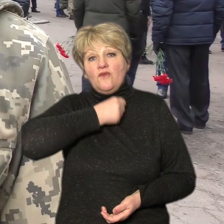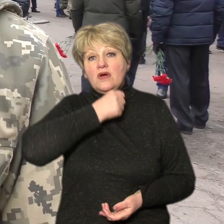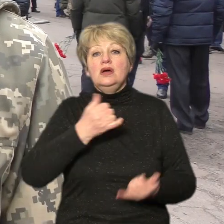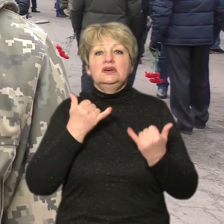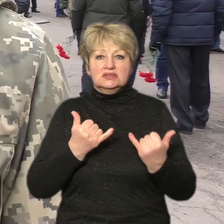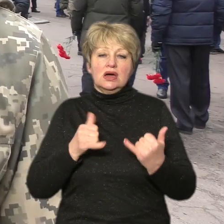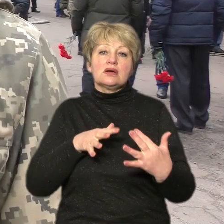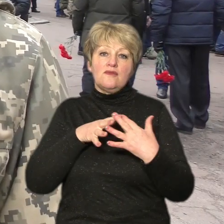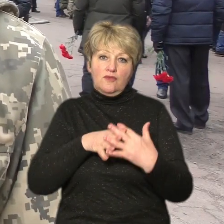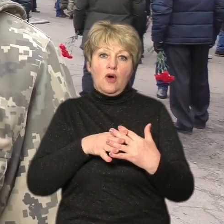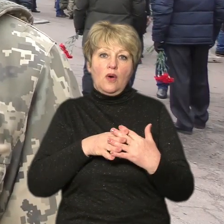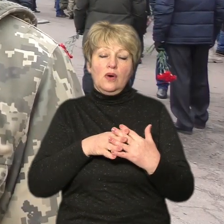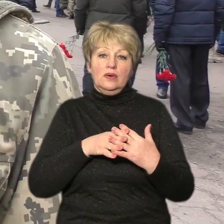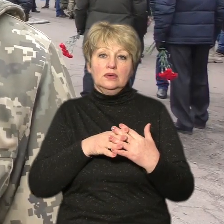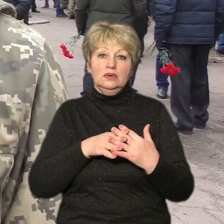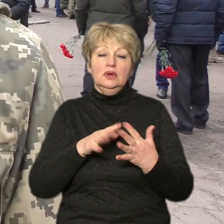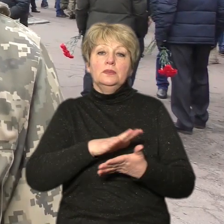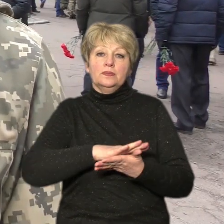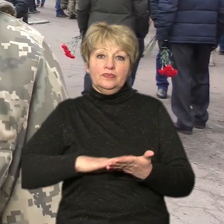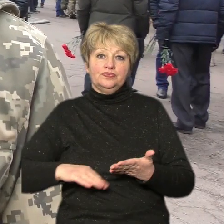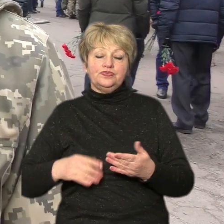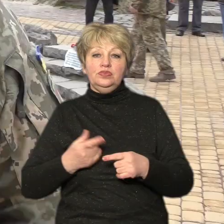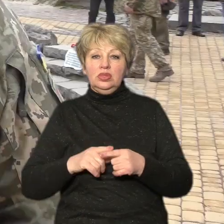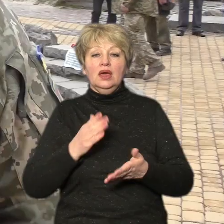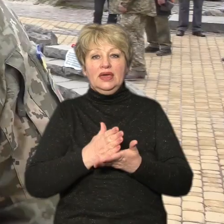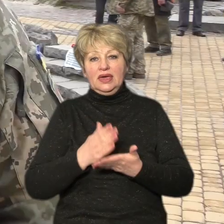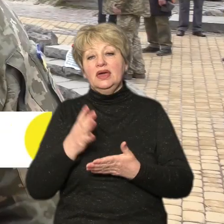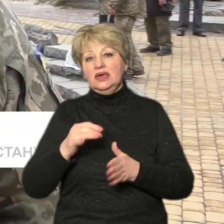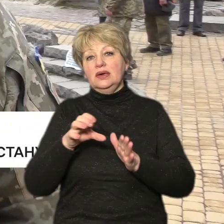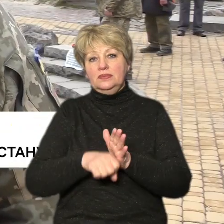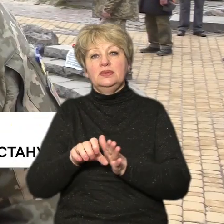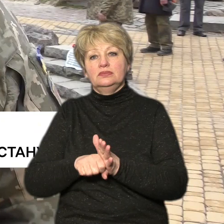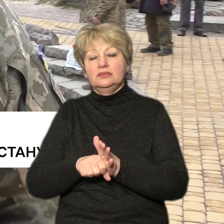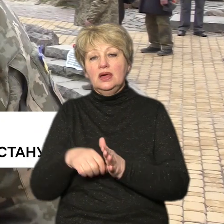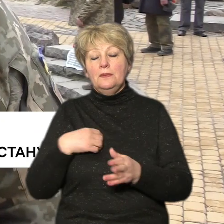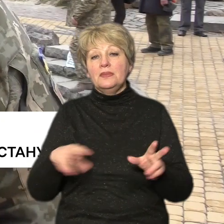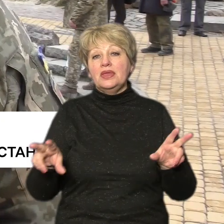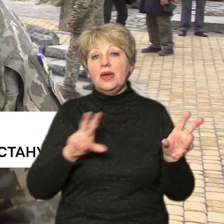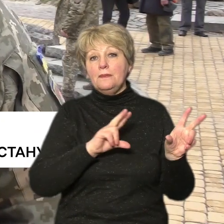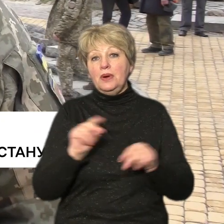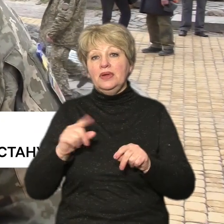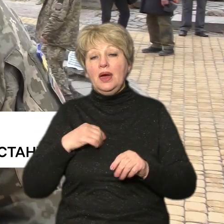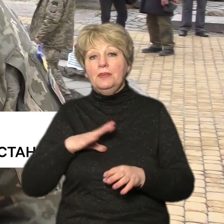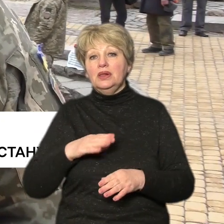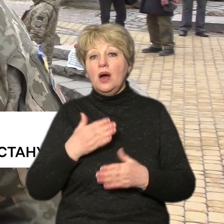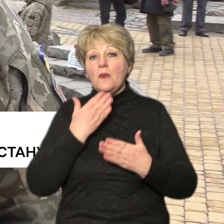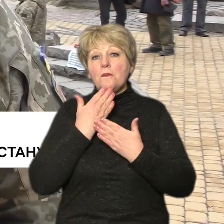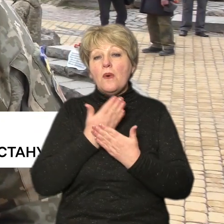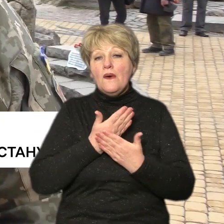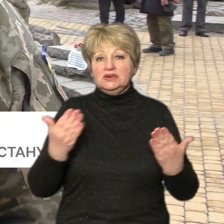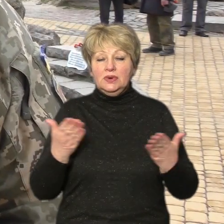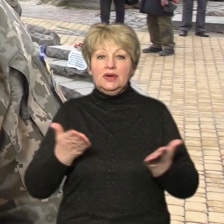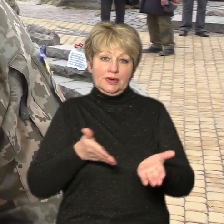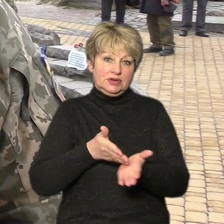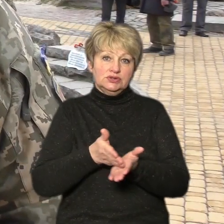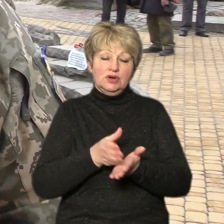воюють і є в нас вже серед афганців і загиблі. Мені повезло, тому що я був один із останніх, який служив в